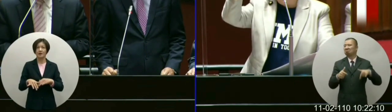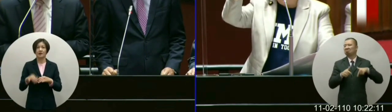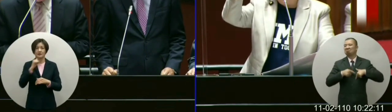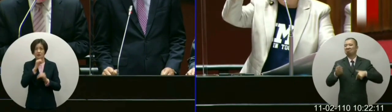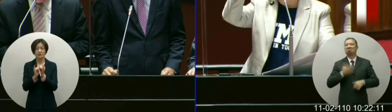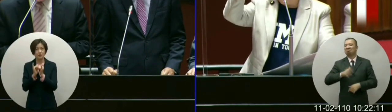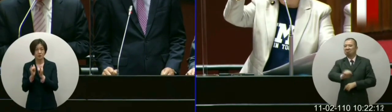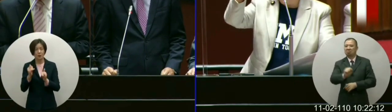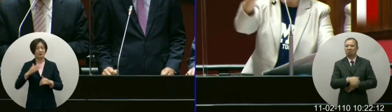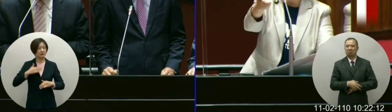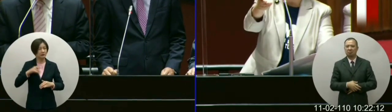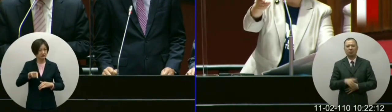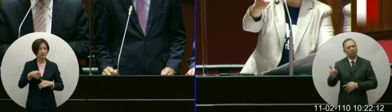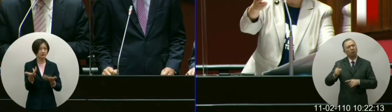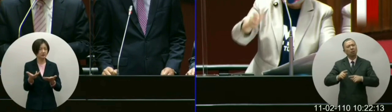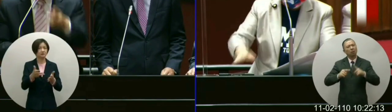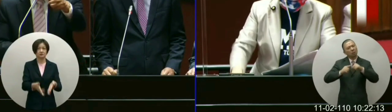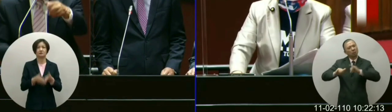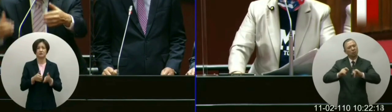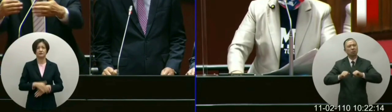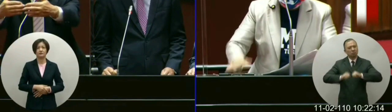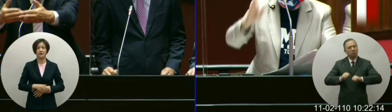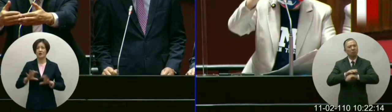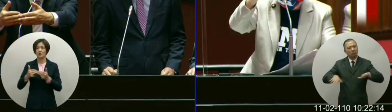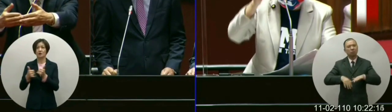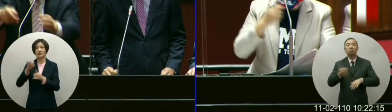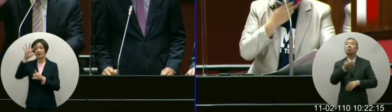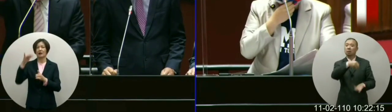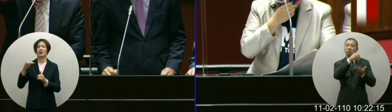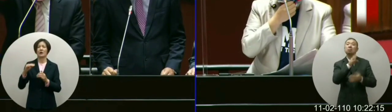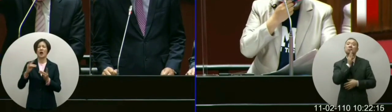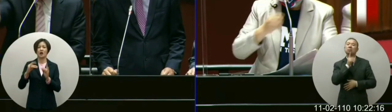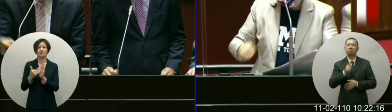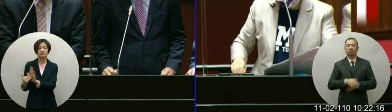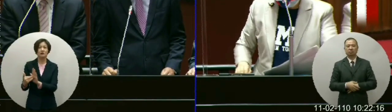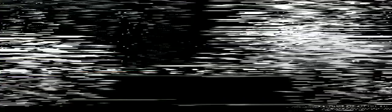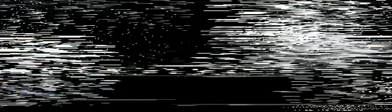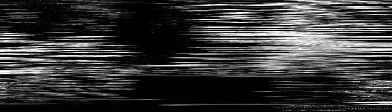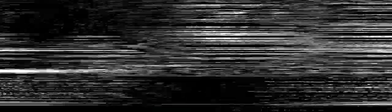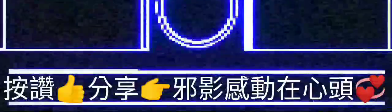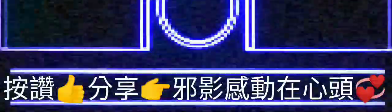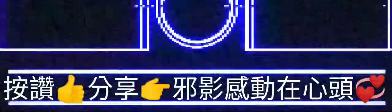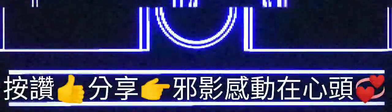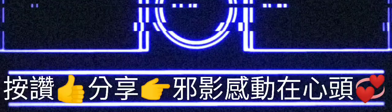一定要健康一定要安全刚才你说的嘛国民党不是要法媒党让中国去加入